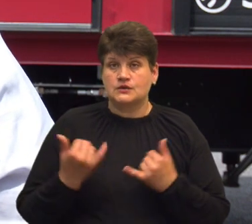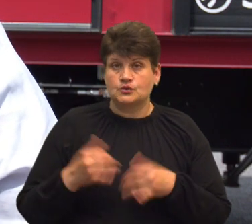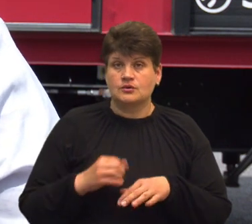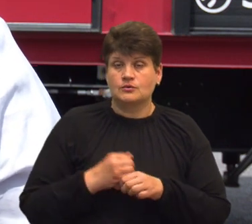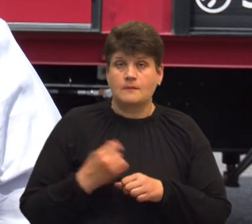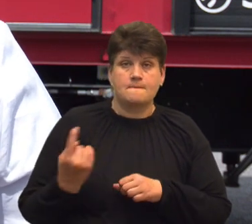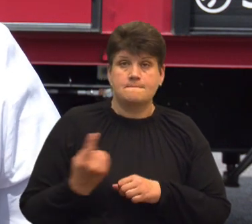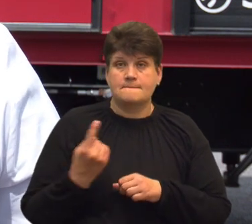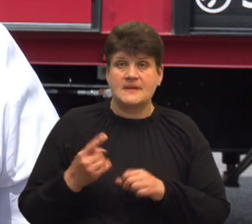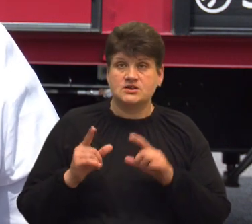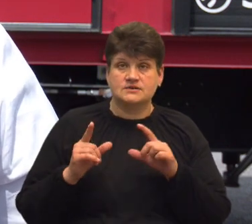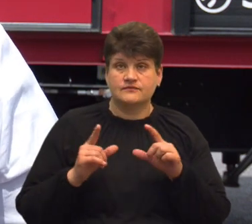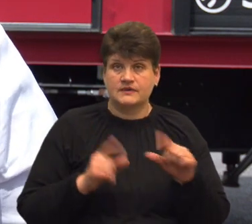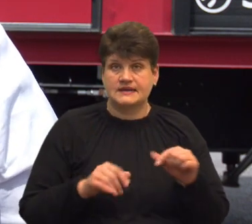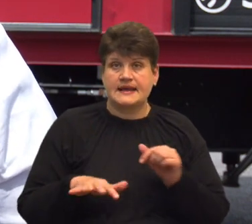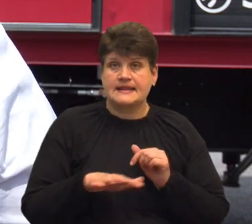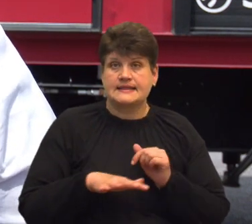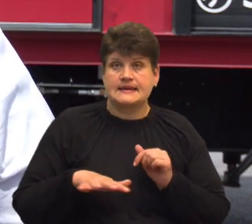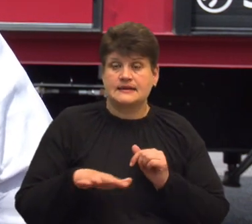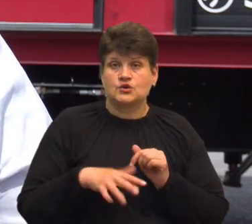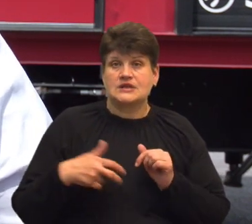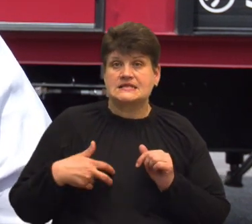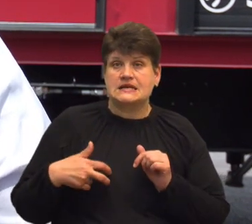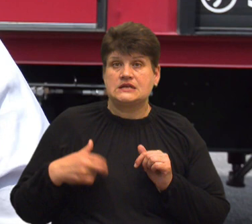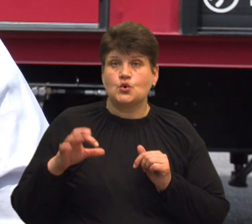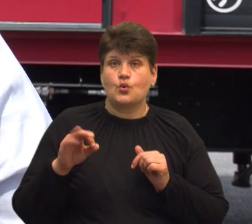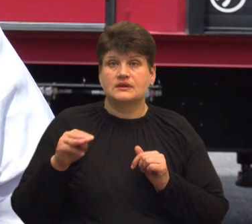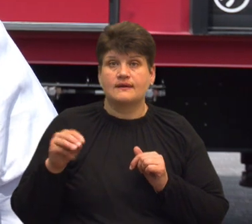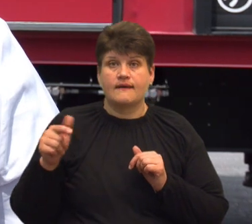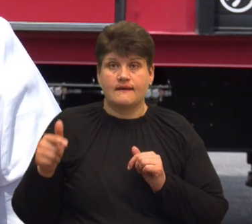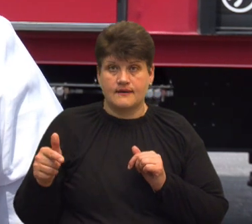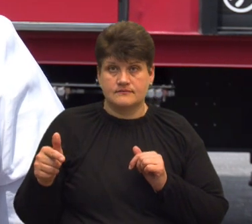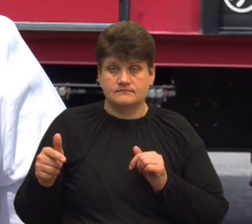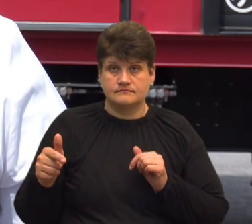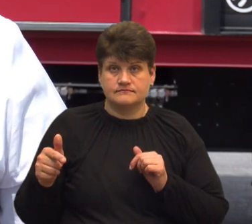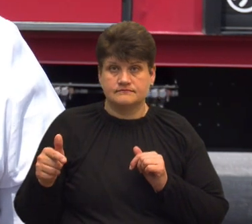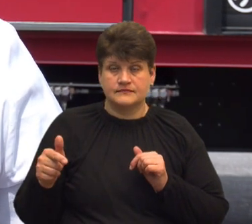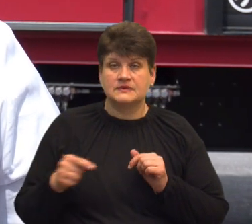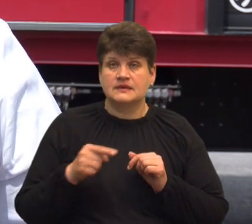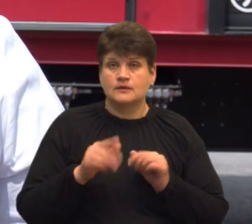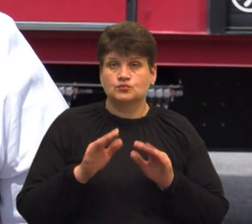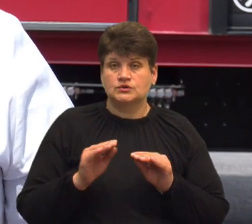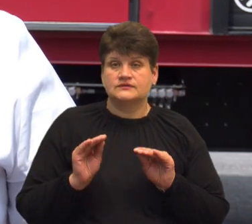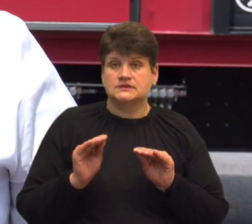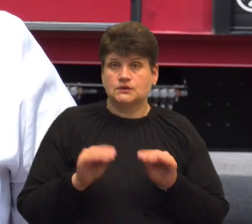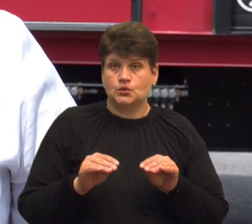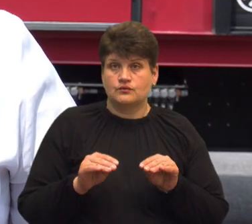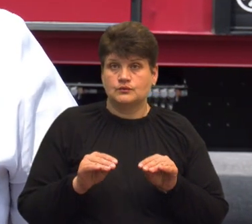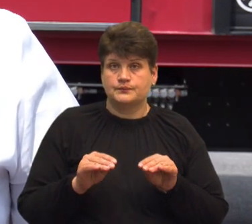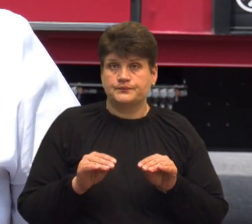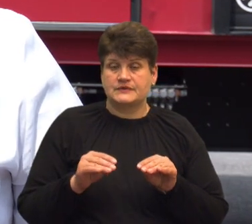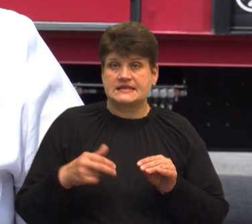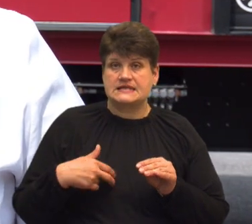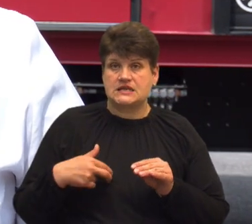виїзд нашої лабораторії на територію Заліщівської ОТГ, вона буде встановлена на території Заліщівської